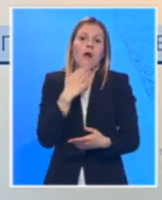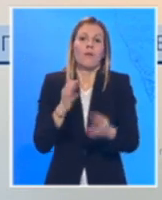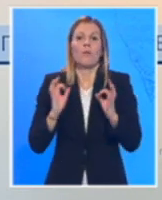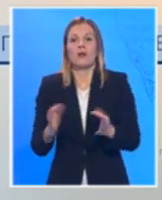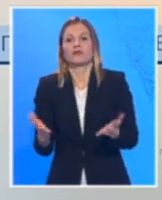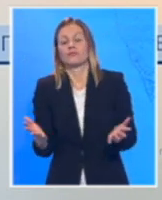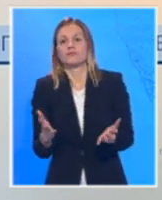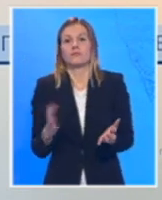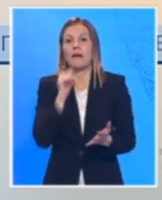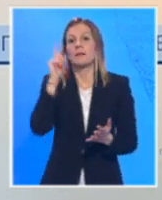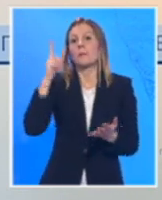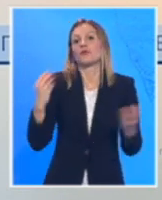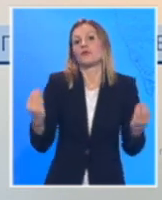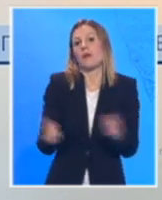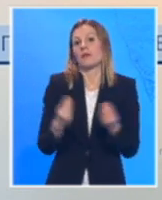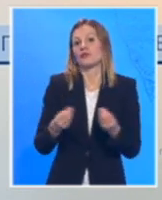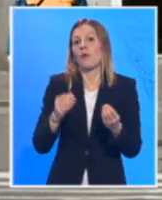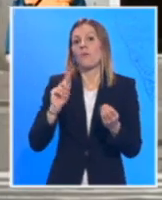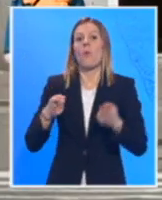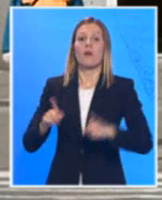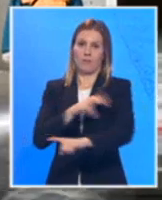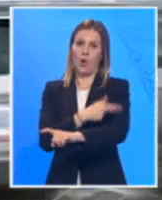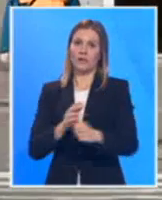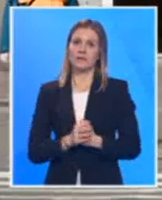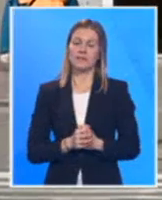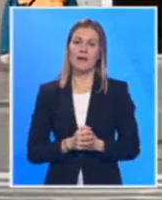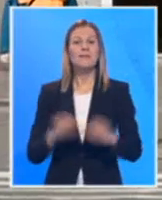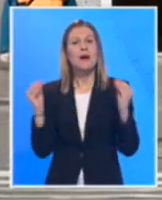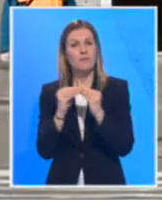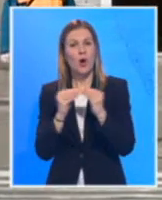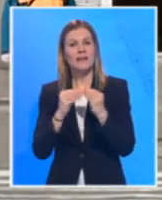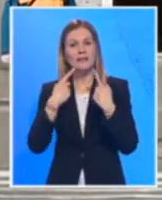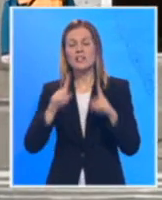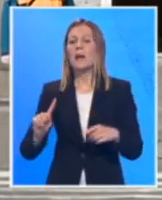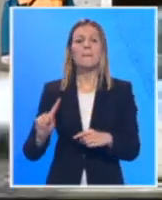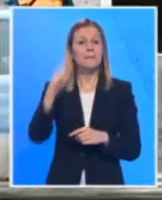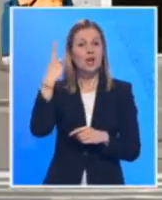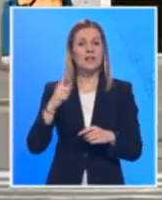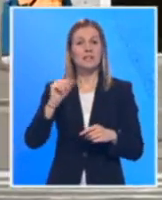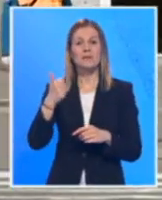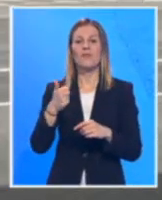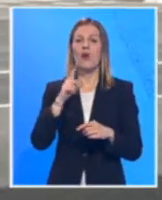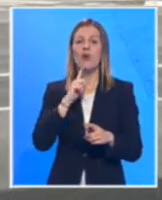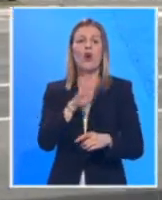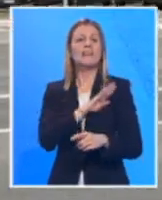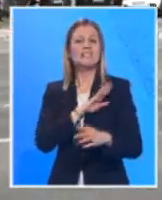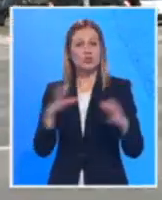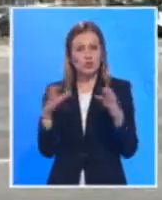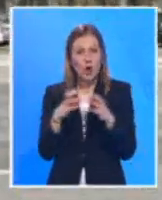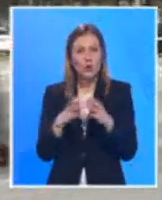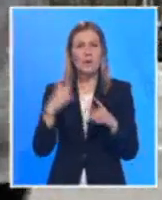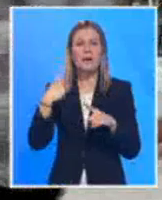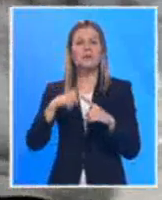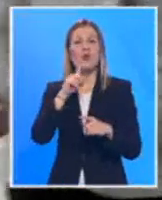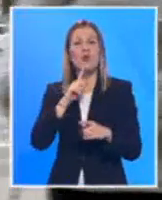je za neku ozbiljnu hospitalizaciju. Bojati ističe da će prioritet imati osobe iz rizične grupe pacijenata i oni sa izraženim